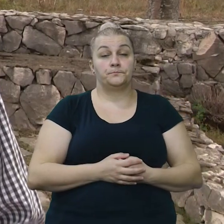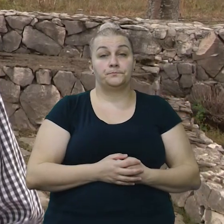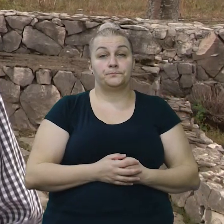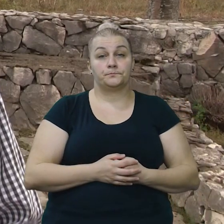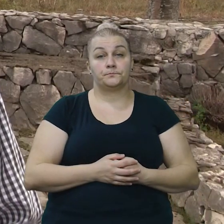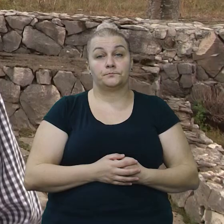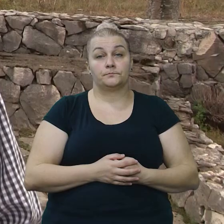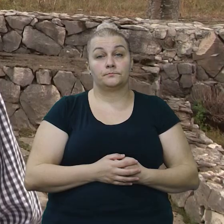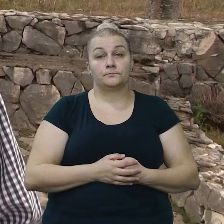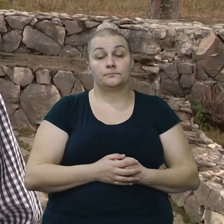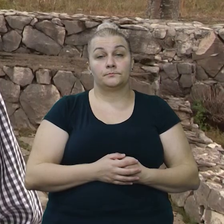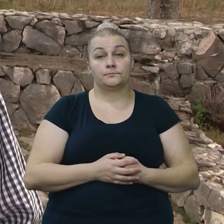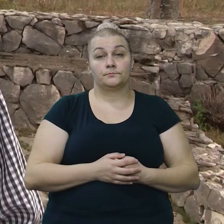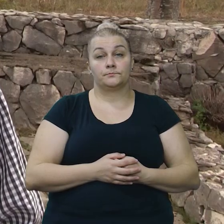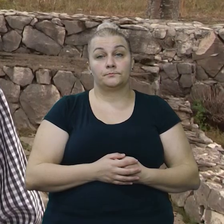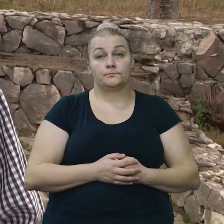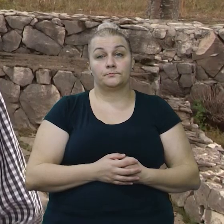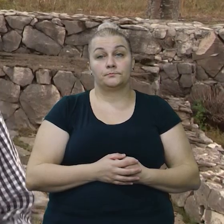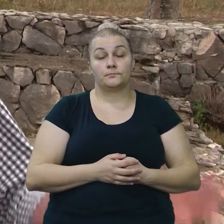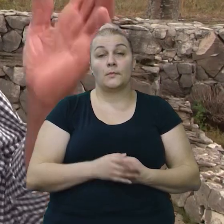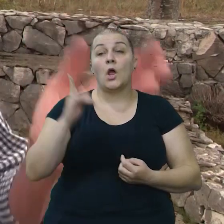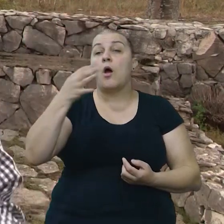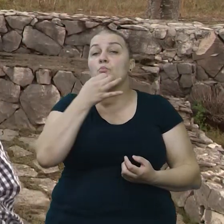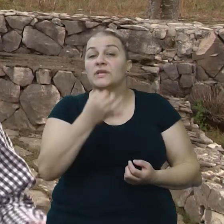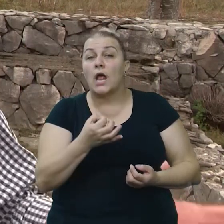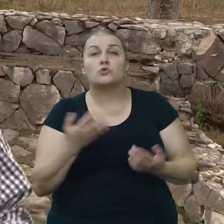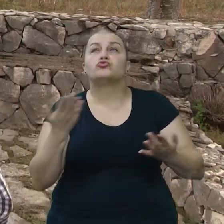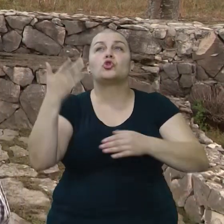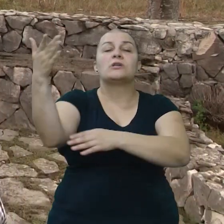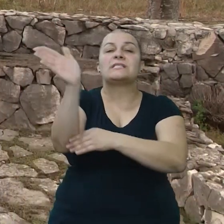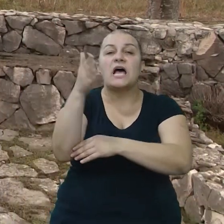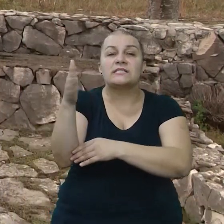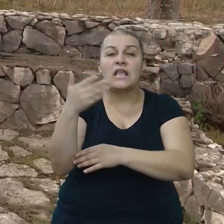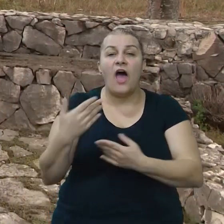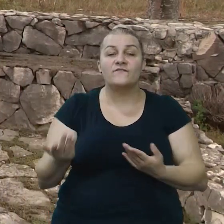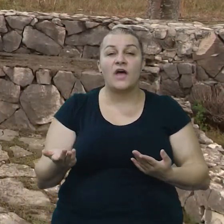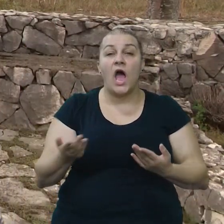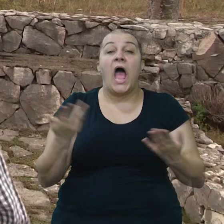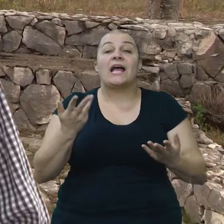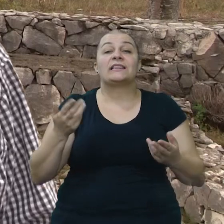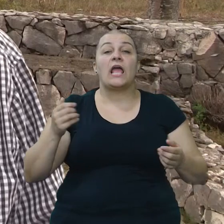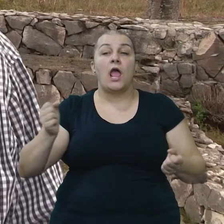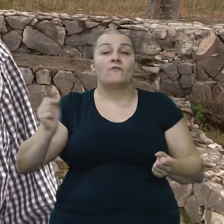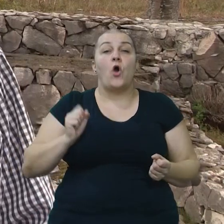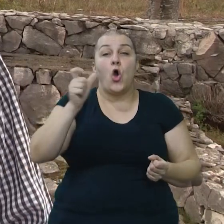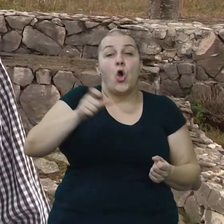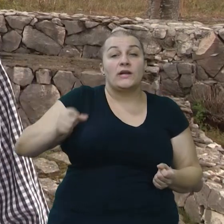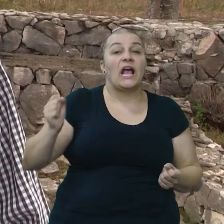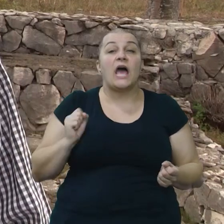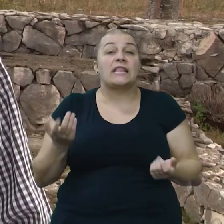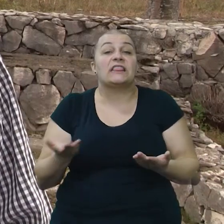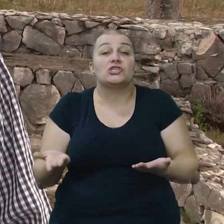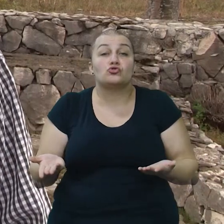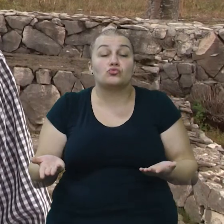i onda pitaju šta je zastava, gdje su gardišti, gdje je